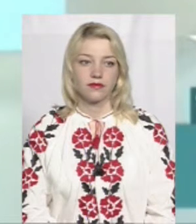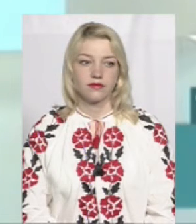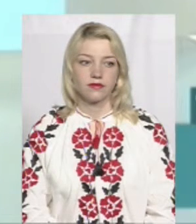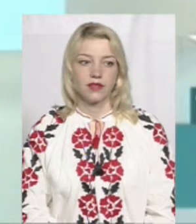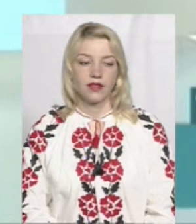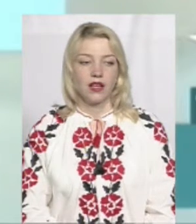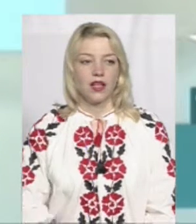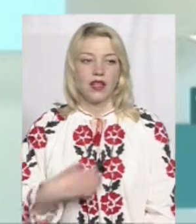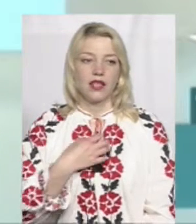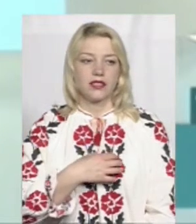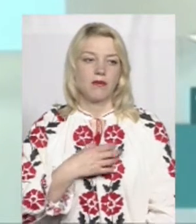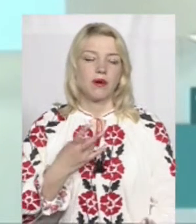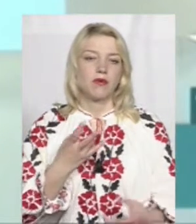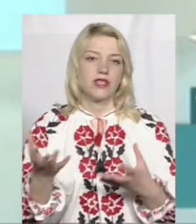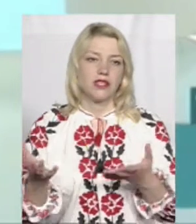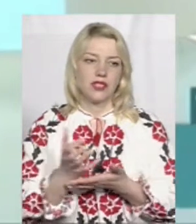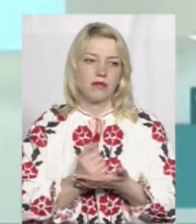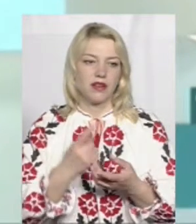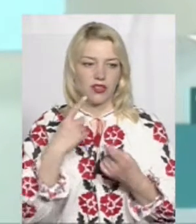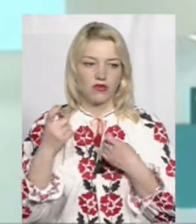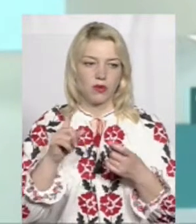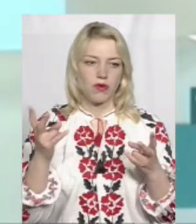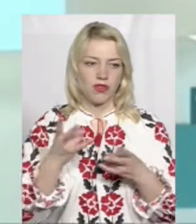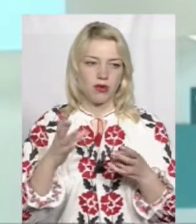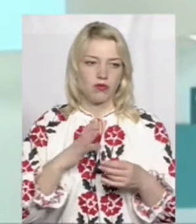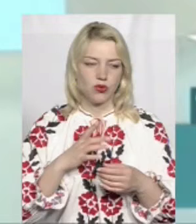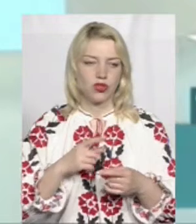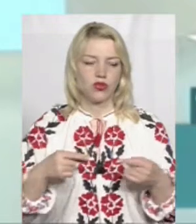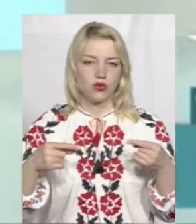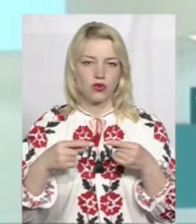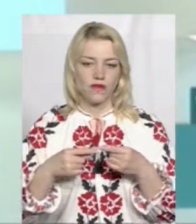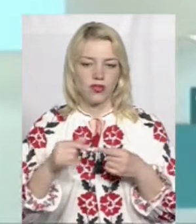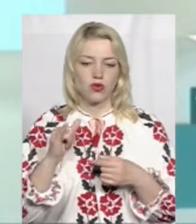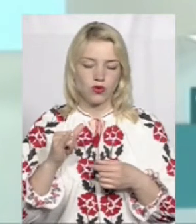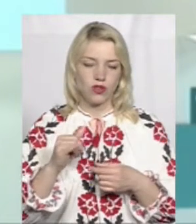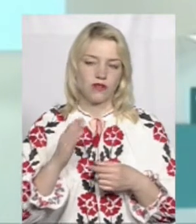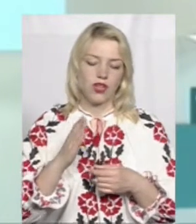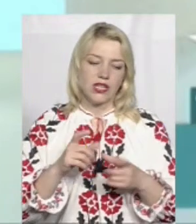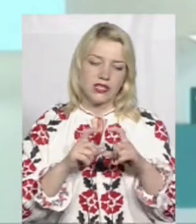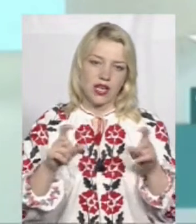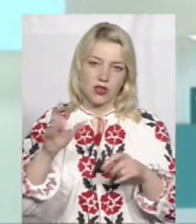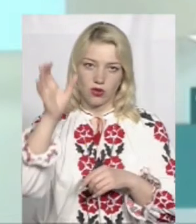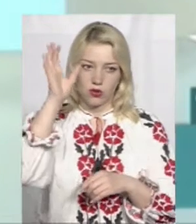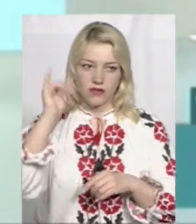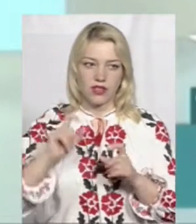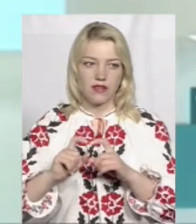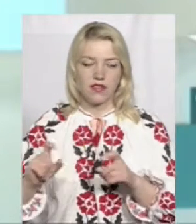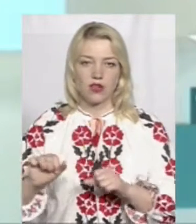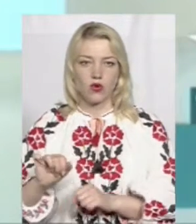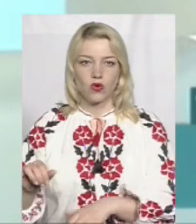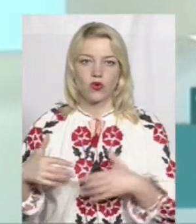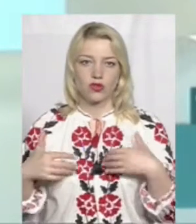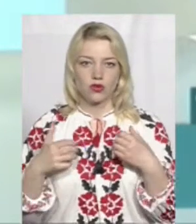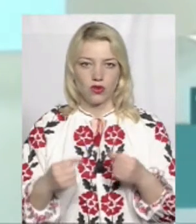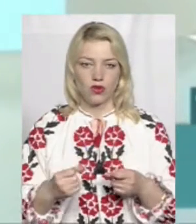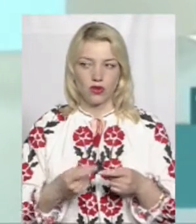Самперед ми маємо зібрати інформацію, яка має бути достовірною, як і в закладах освіти, так і в закладах охорони здоров'я.